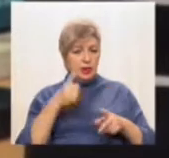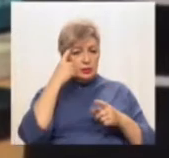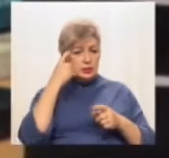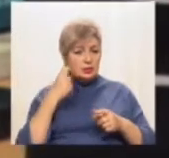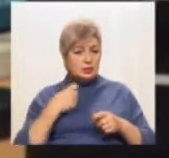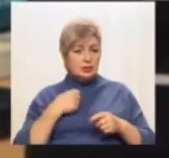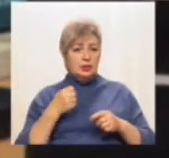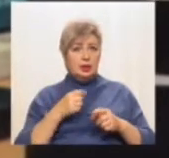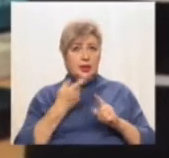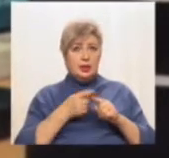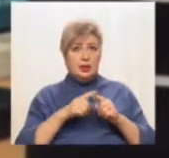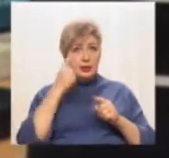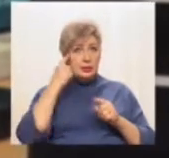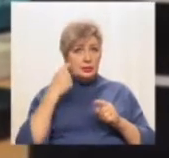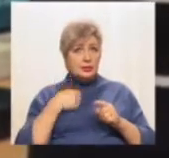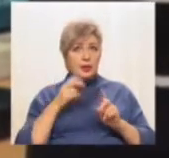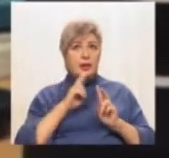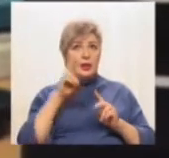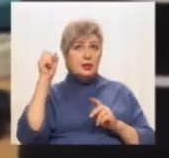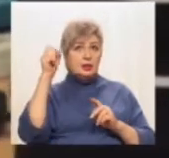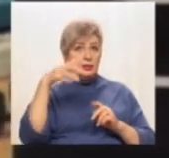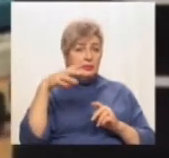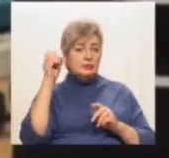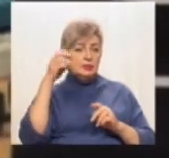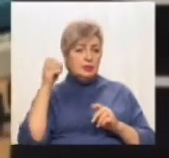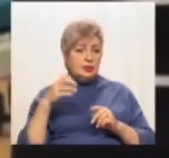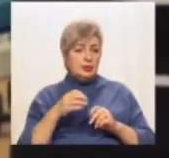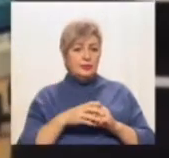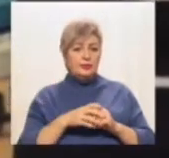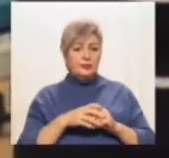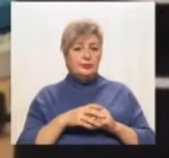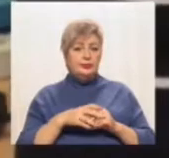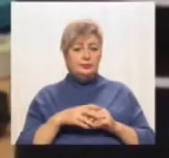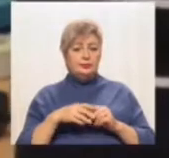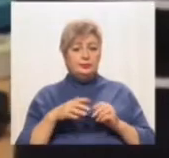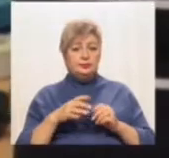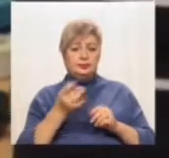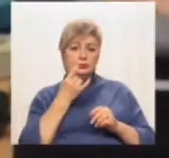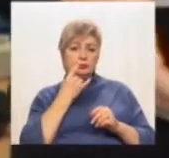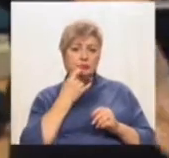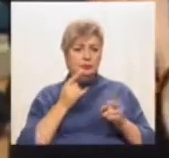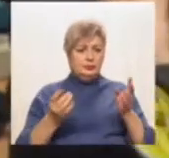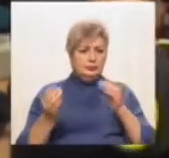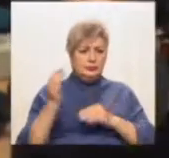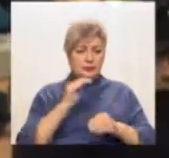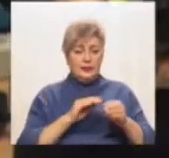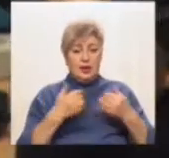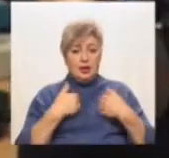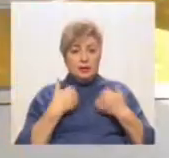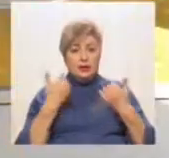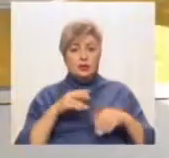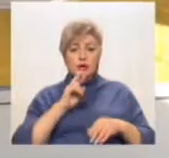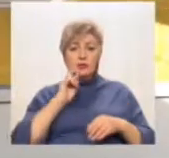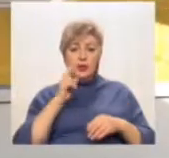сигналізує про кольор світлофора. Також силова електроніка, яка управляє моторами, джерела живлення і модуль для передачі телеметрії. Я вже два роки